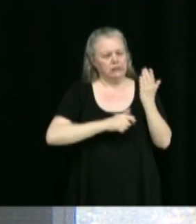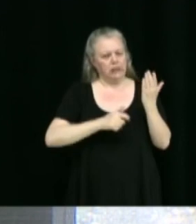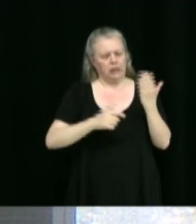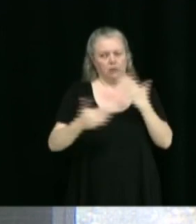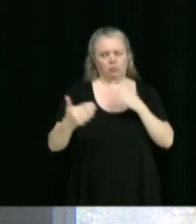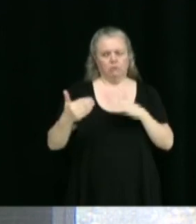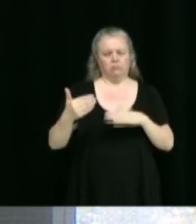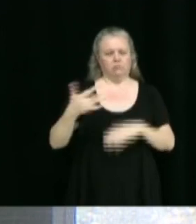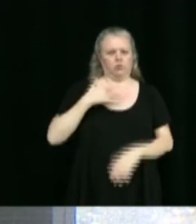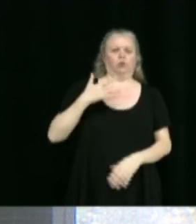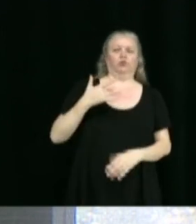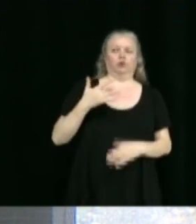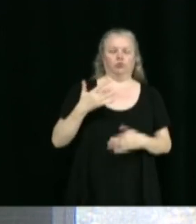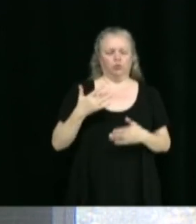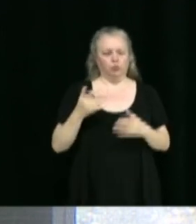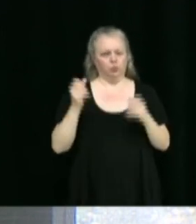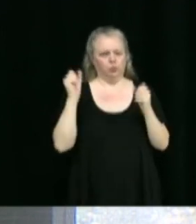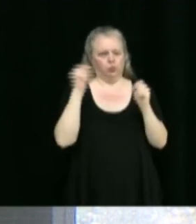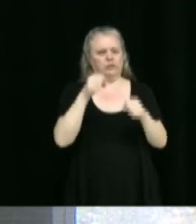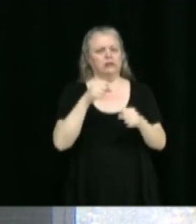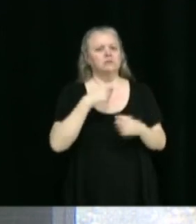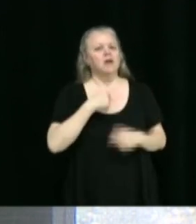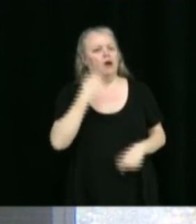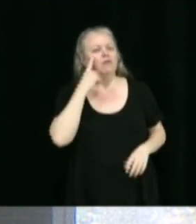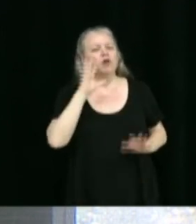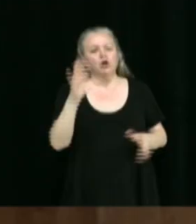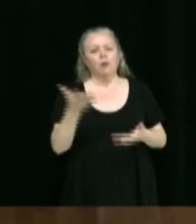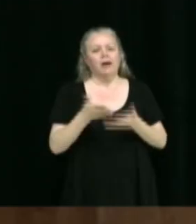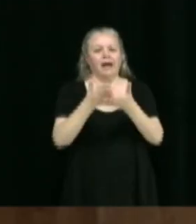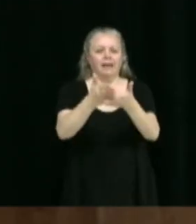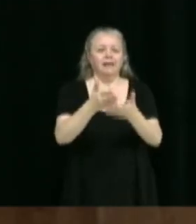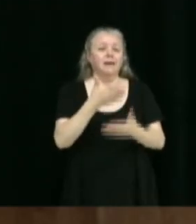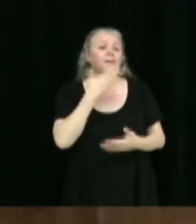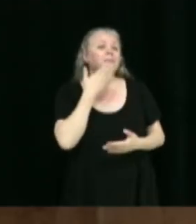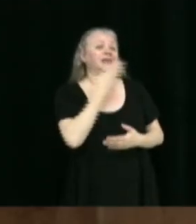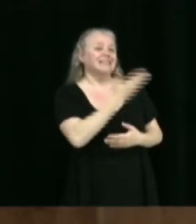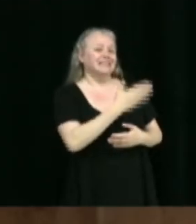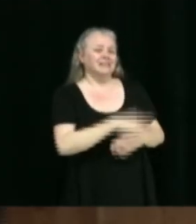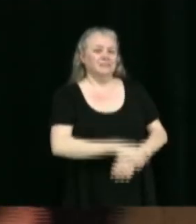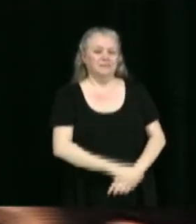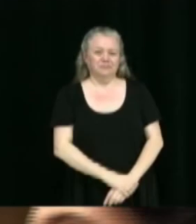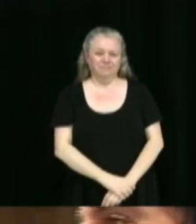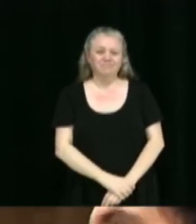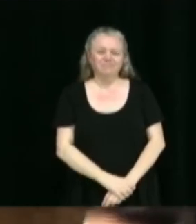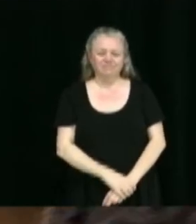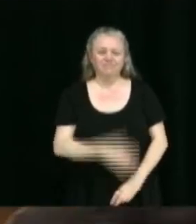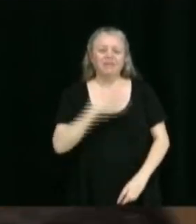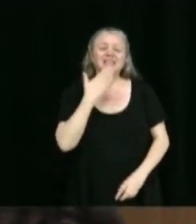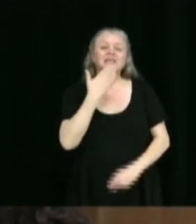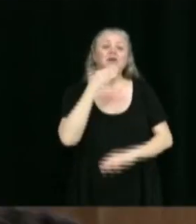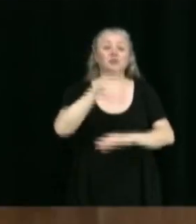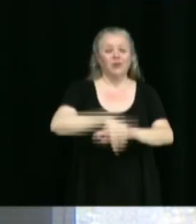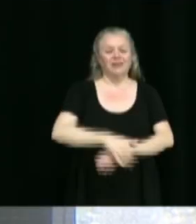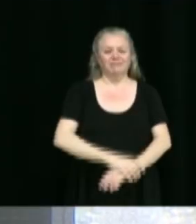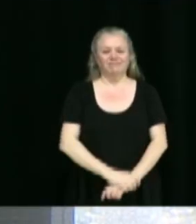interpelle tous et chacun puis on va voir de quelle façon on peut agir. Merci beaucoup. Merci. pour votre considération. Bonne soirée.